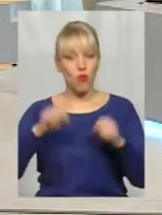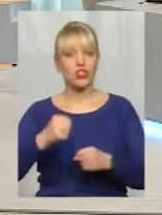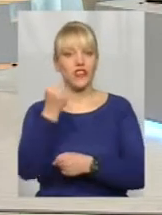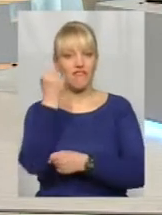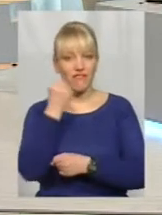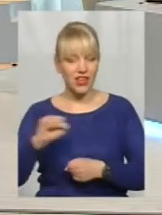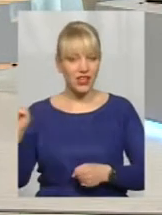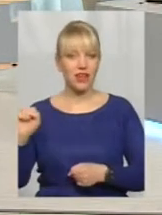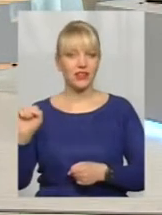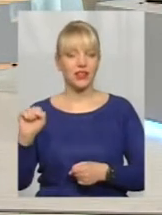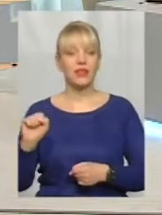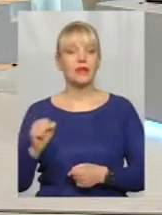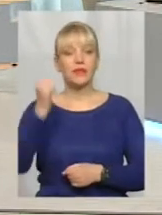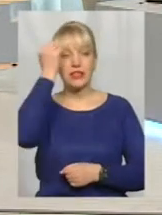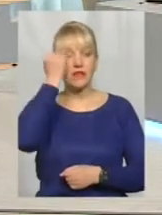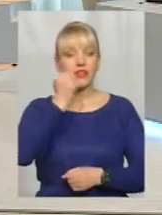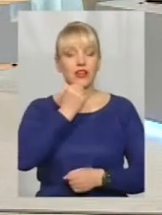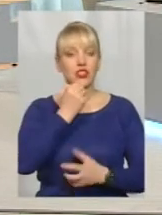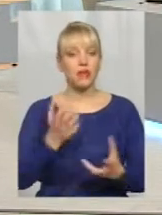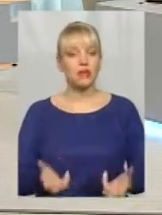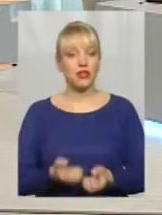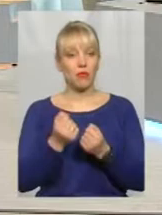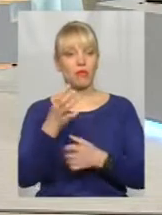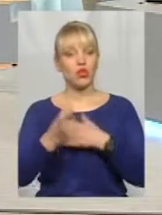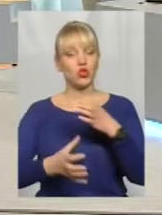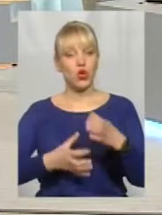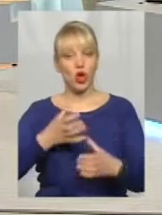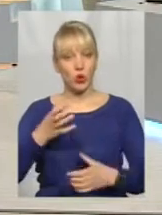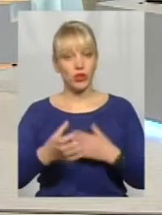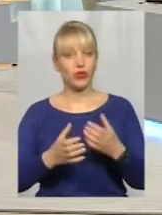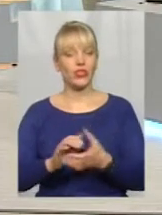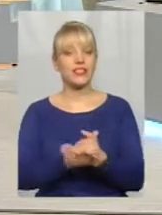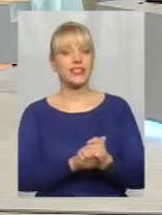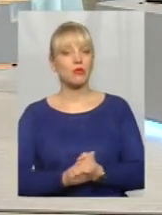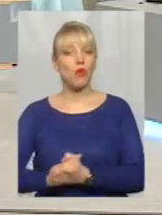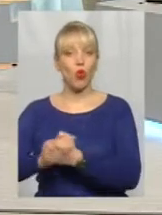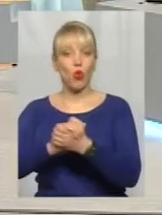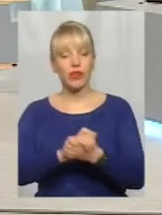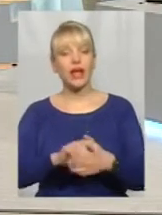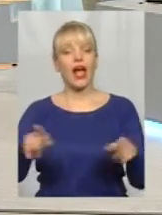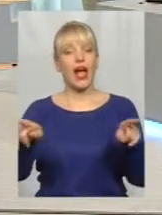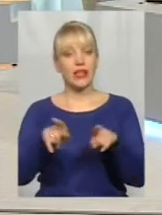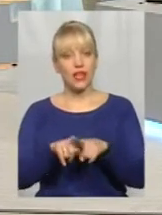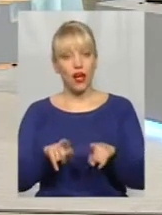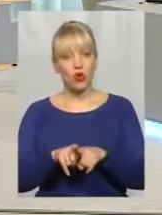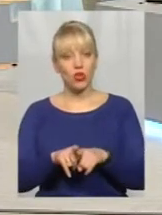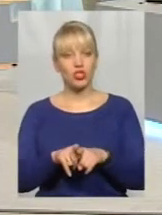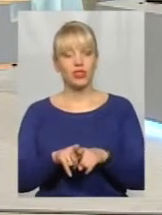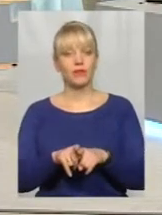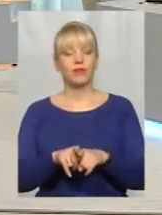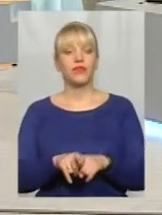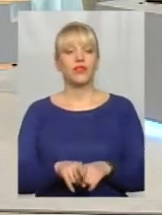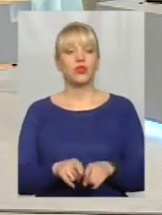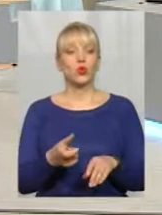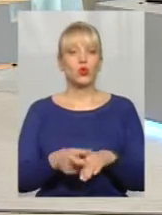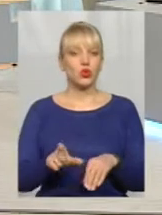дякуючи і підтримці міжнародної спільноти, а також насамперед дуже